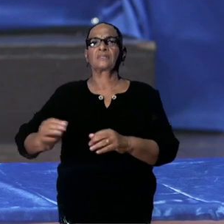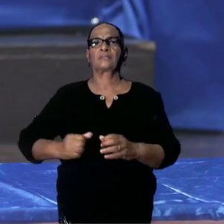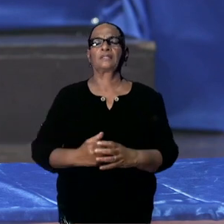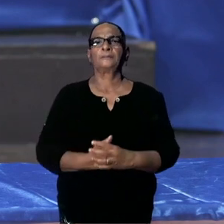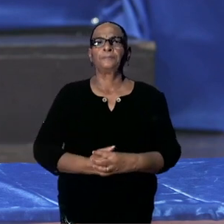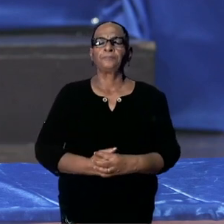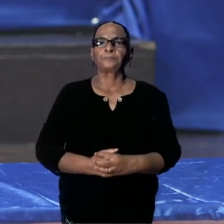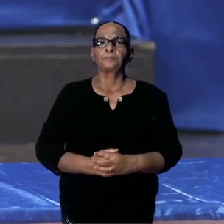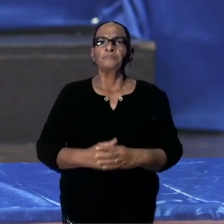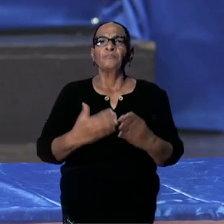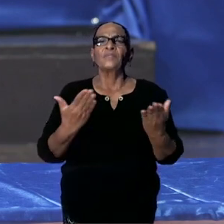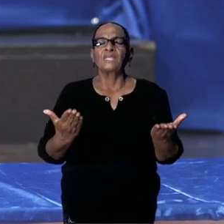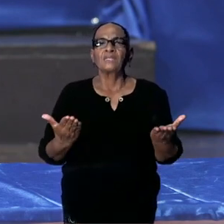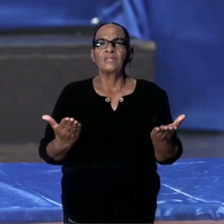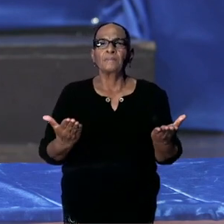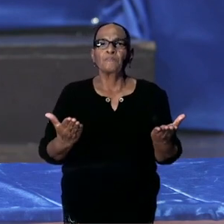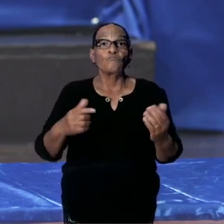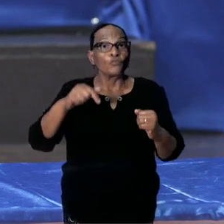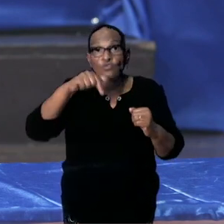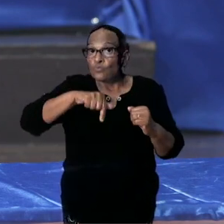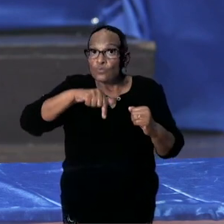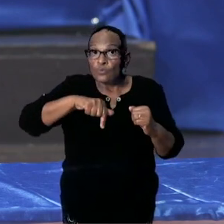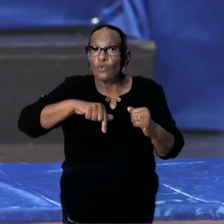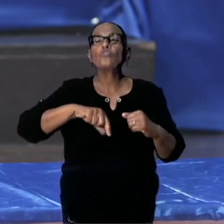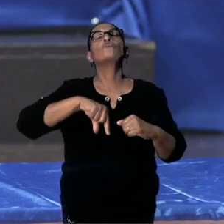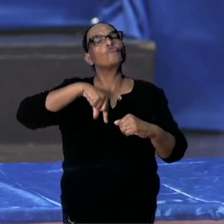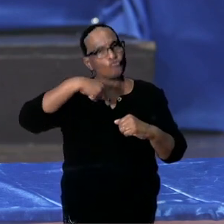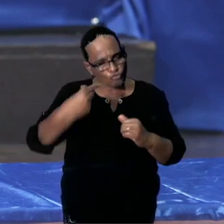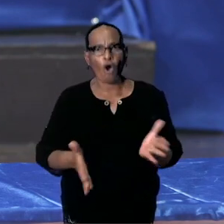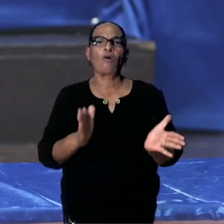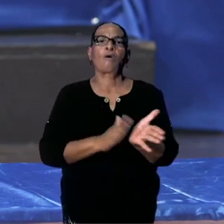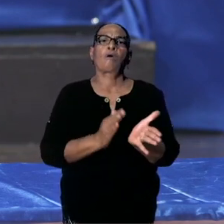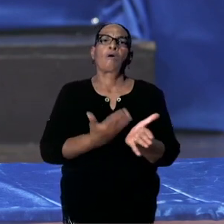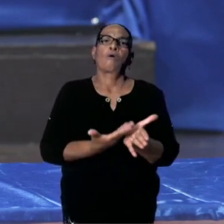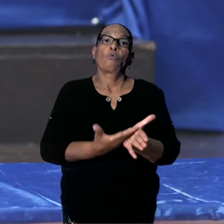En die zijn nog steeds geldig.